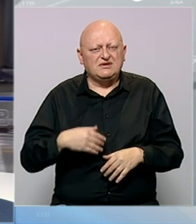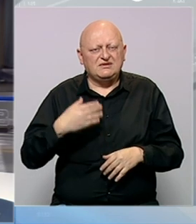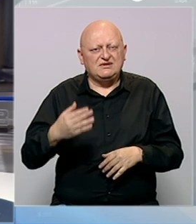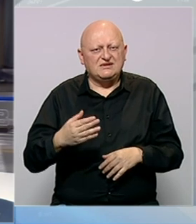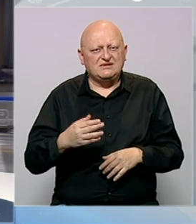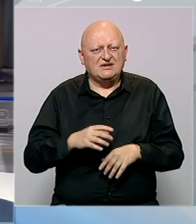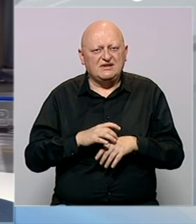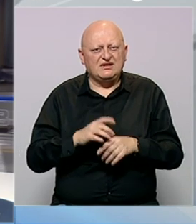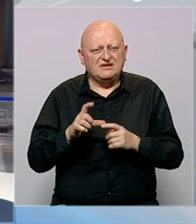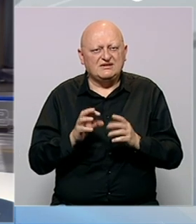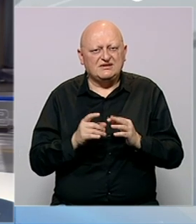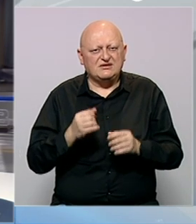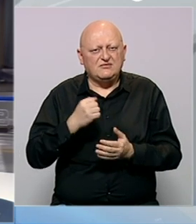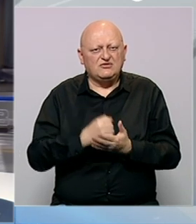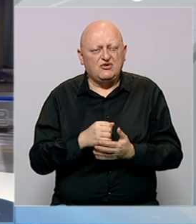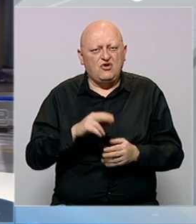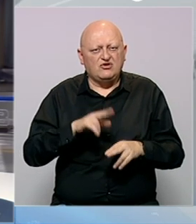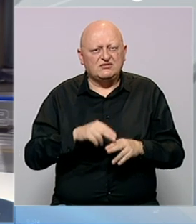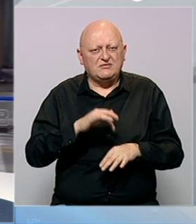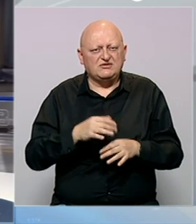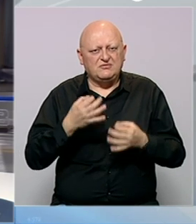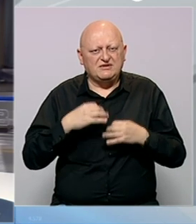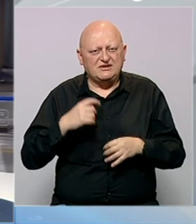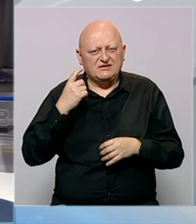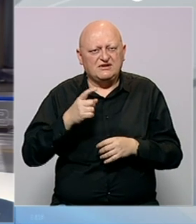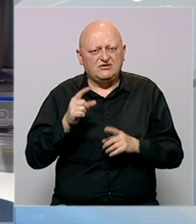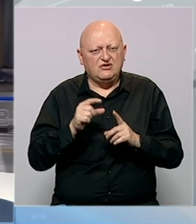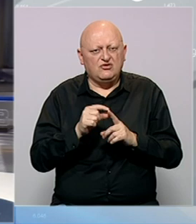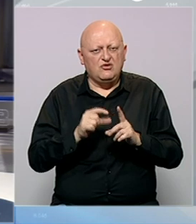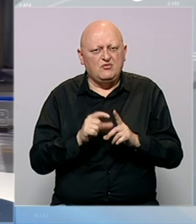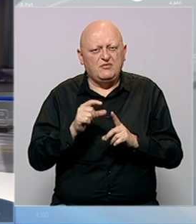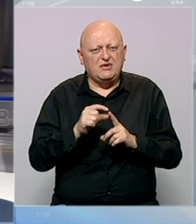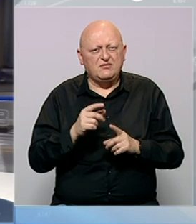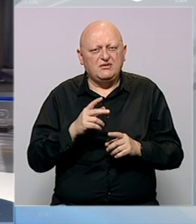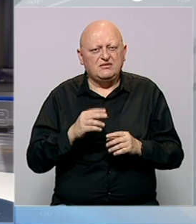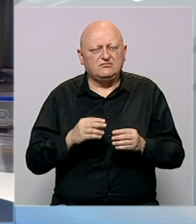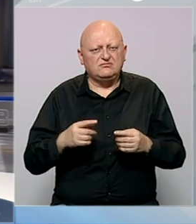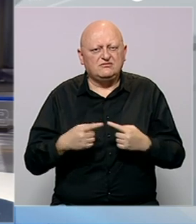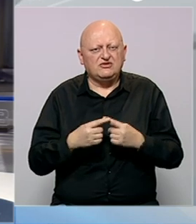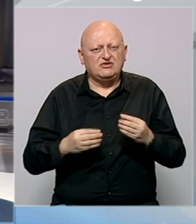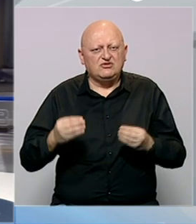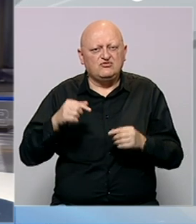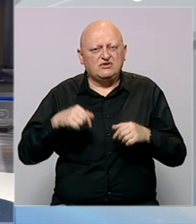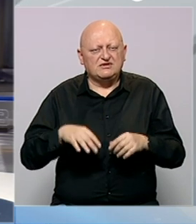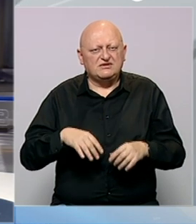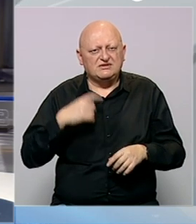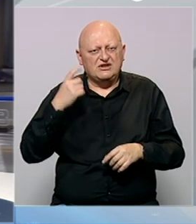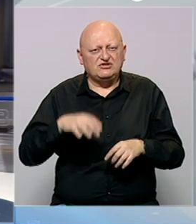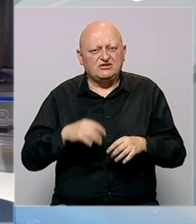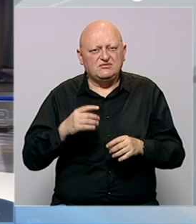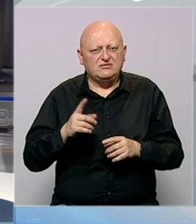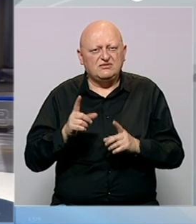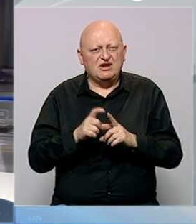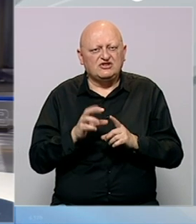gubitak. S jedne strane lider SDS-a potvrđuje ostavku na mjesto predsjednika stranke, dok u PDP-u tenzije rastu pred unutar stranačke